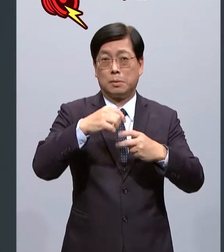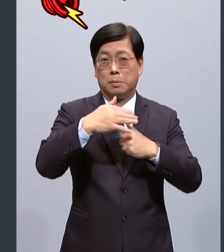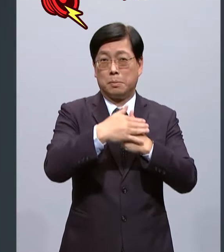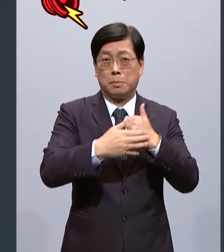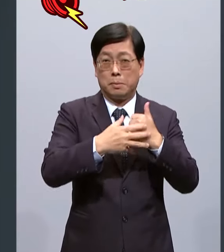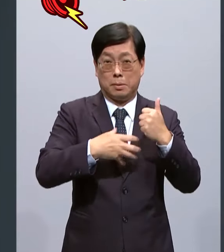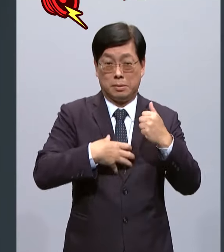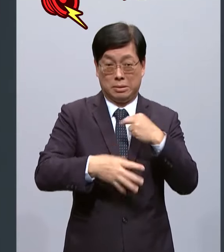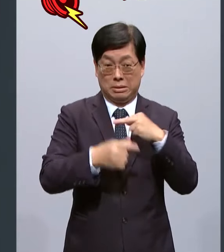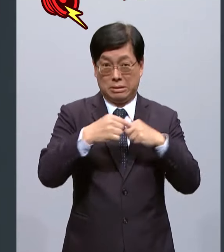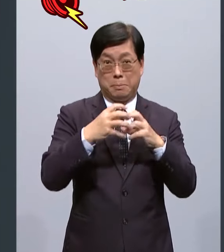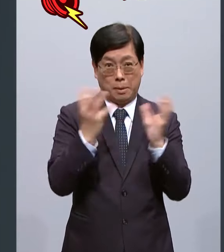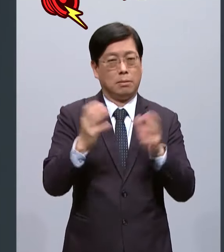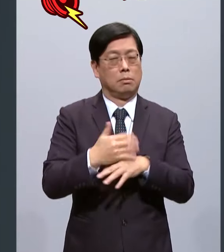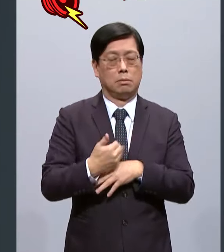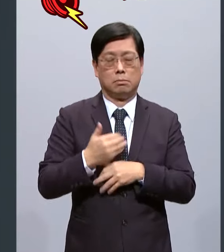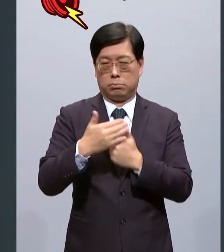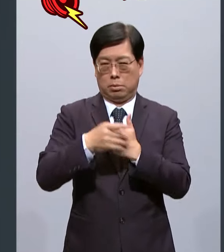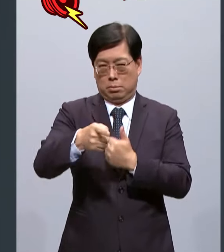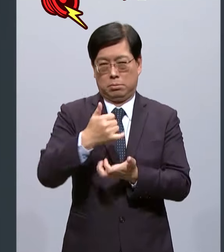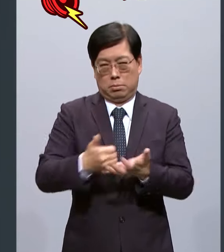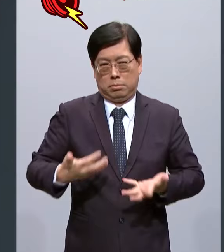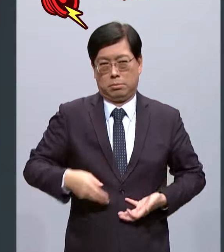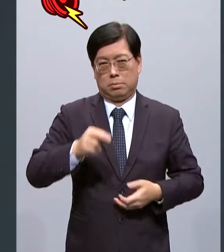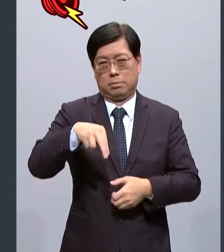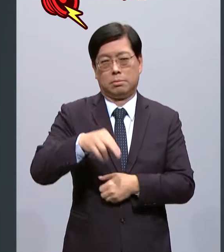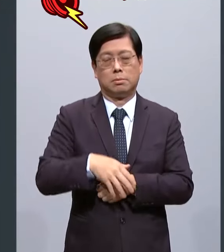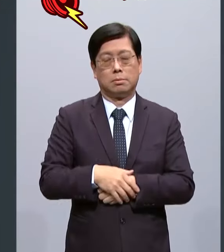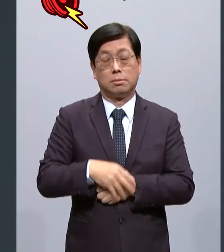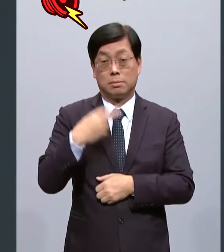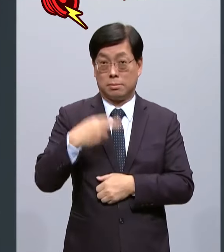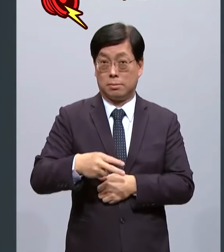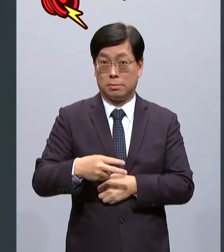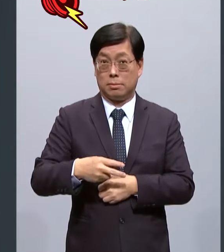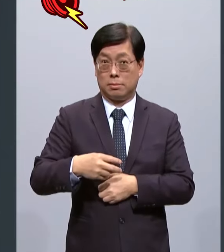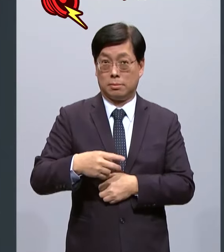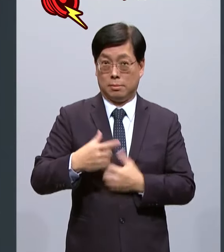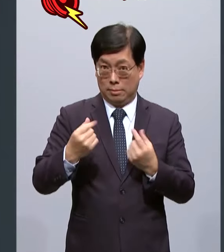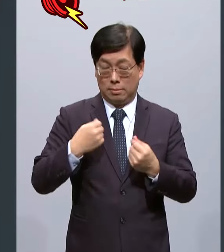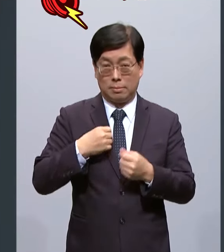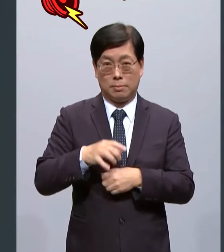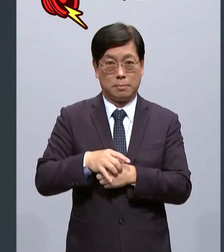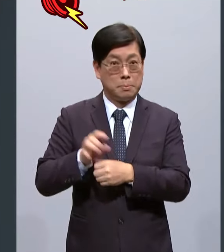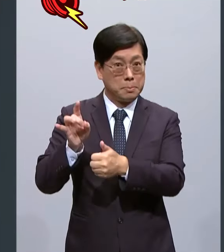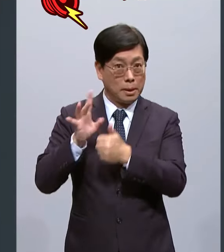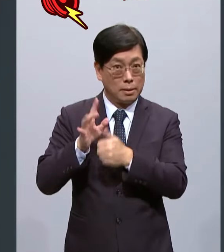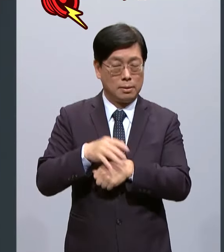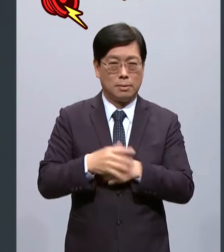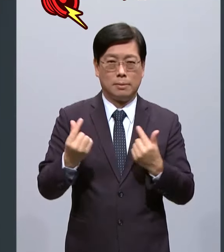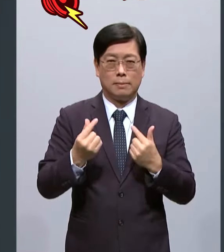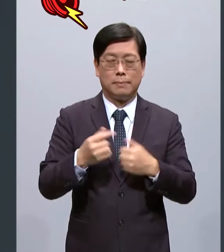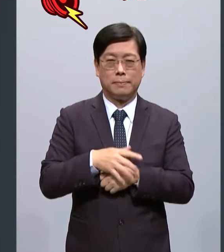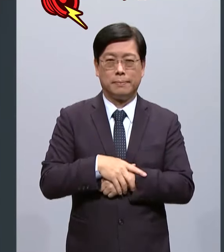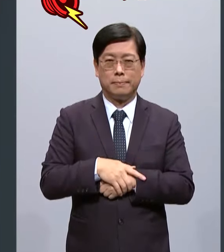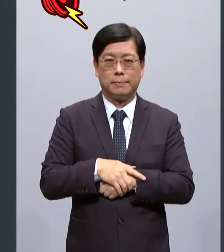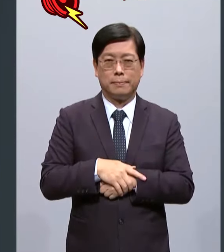闭我会保障劳工的退休生活另外我也会来引进包括